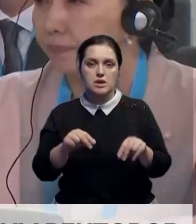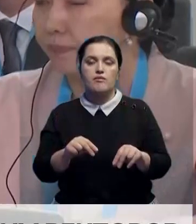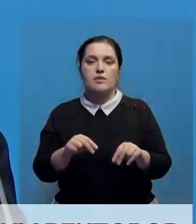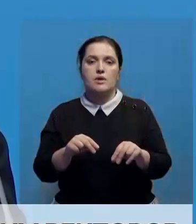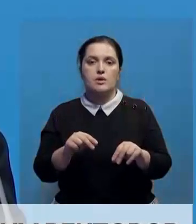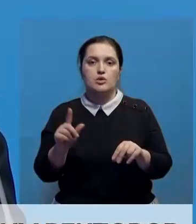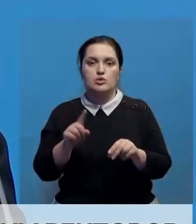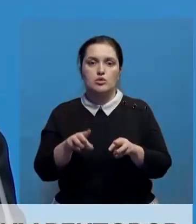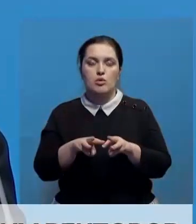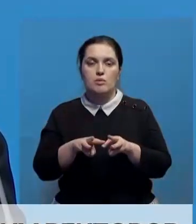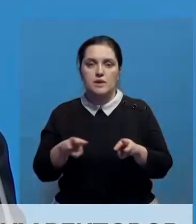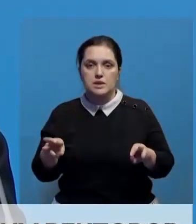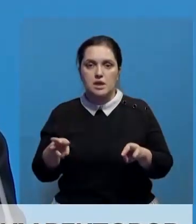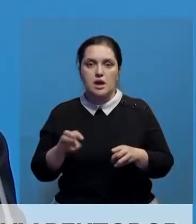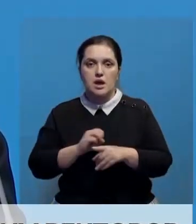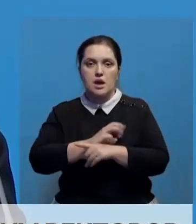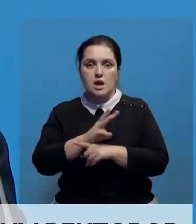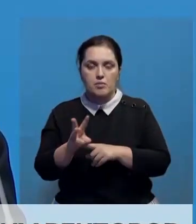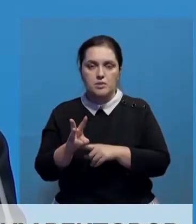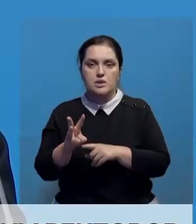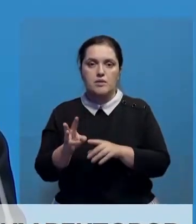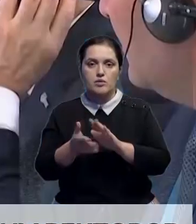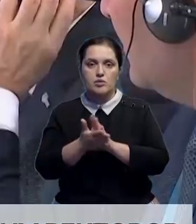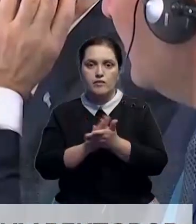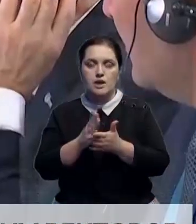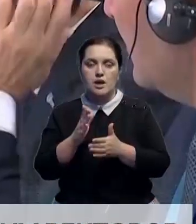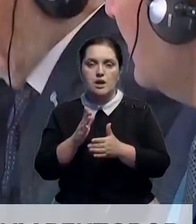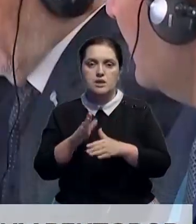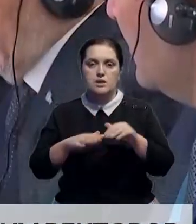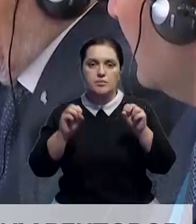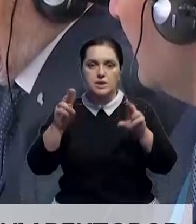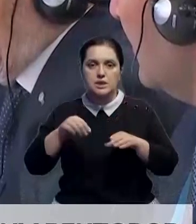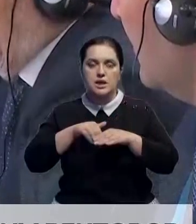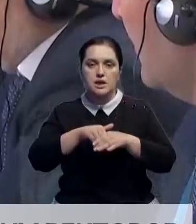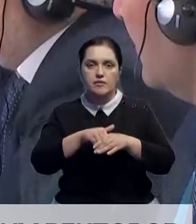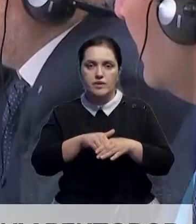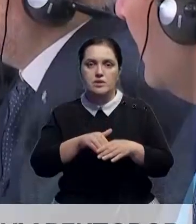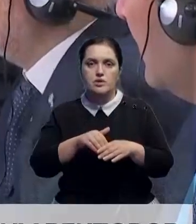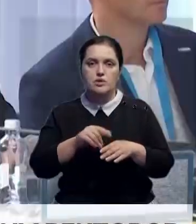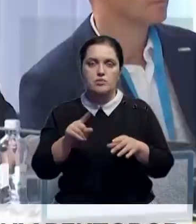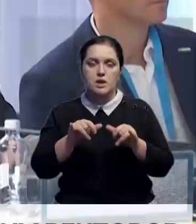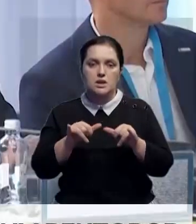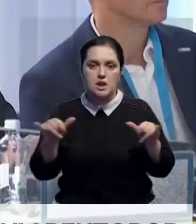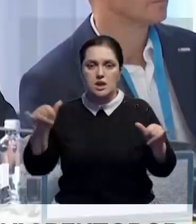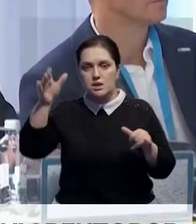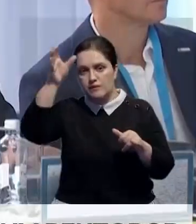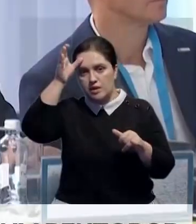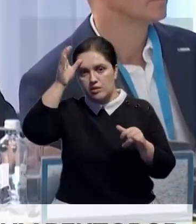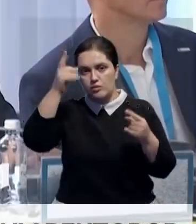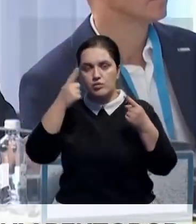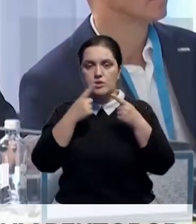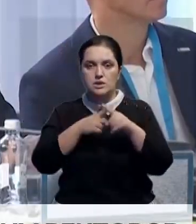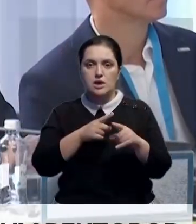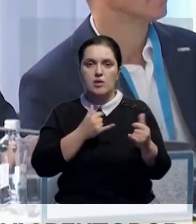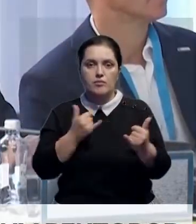Президент заверил высоких гостей, что правительство нашей страны обеспечит все условия для специалистов и инвесторов, чтобы сообща развивать